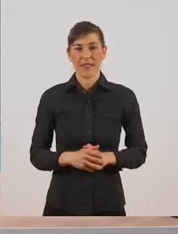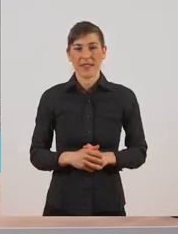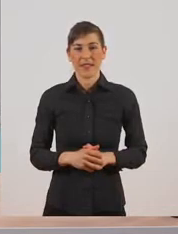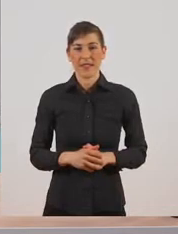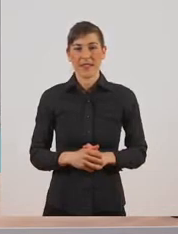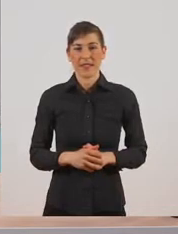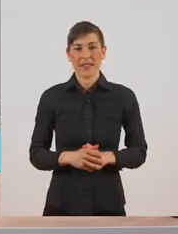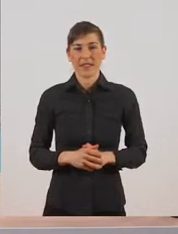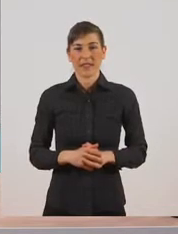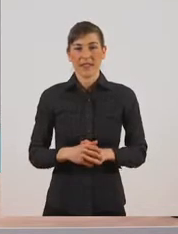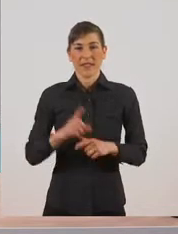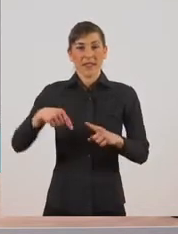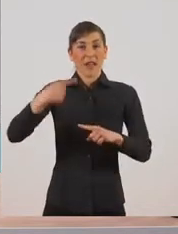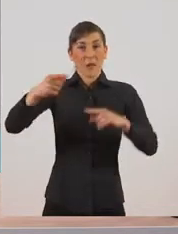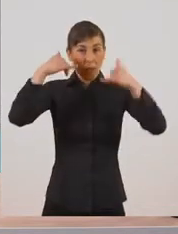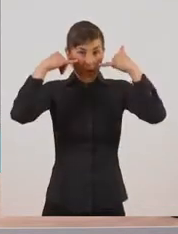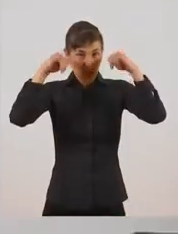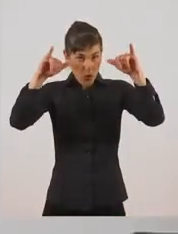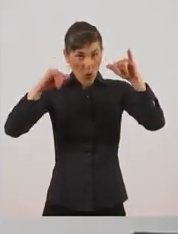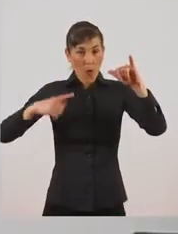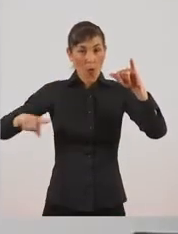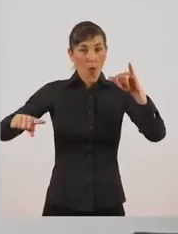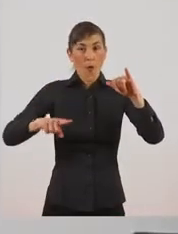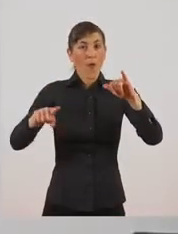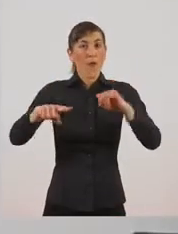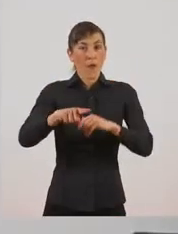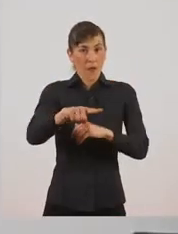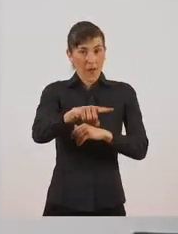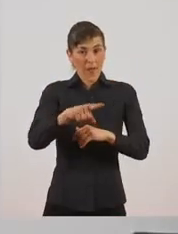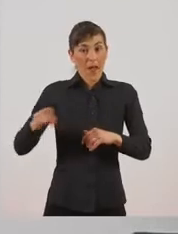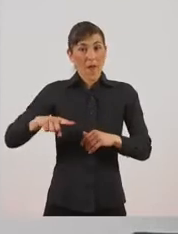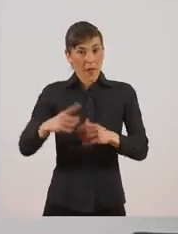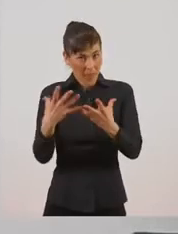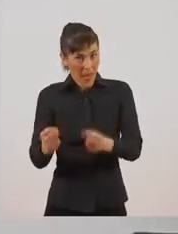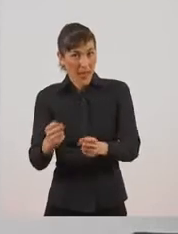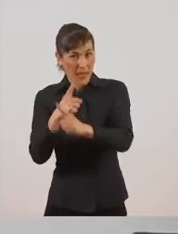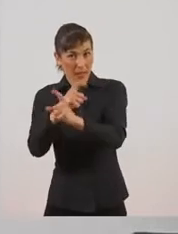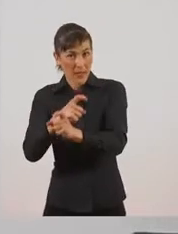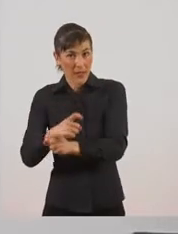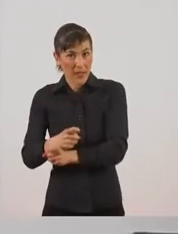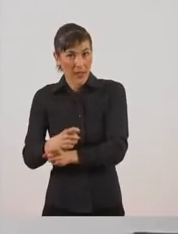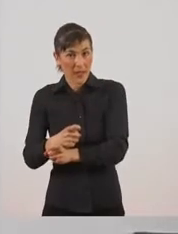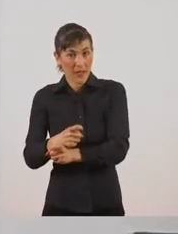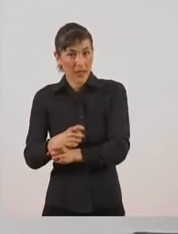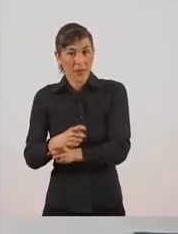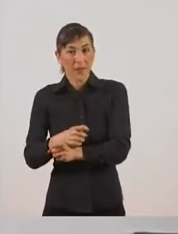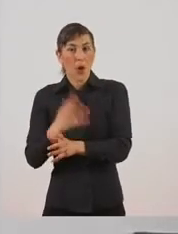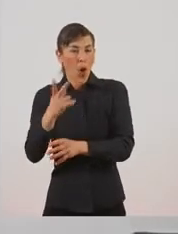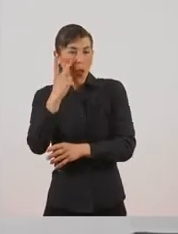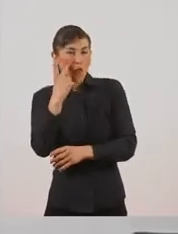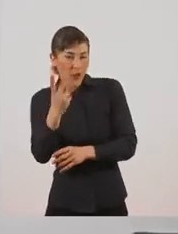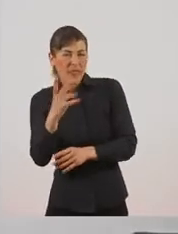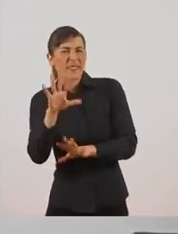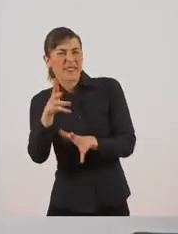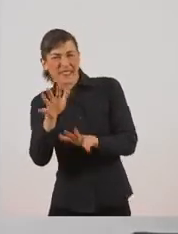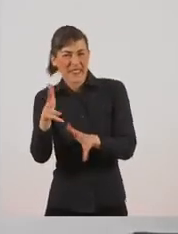Επόμενο ζώο είναι ένα φίδι, πολύ ωραία. Το φίδι έχει σπονδυλική στήλη. Όπως βλέπετε και εδώ πέρα, μπορεί να μην